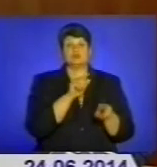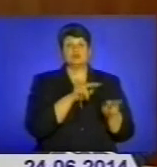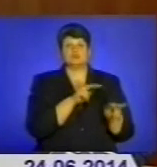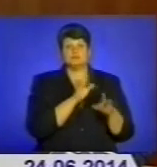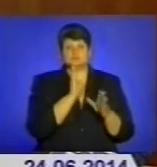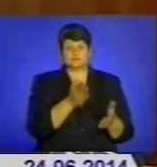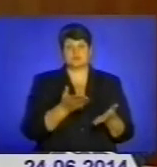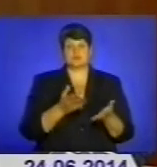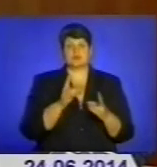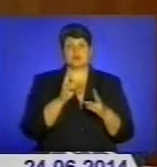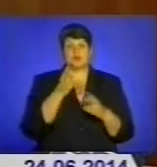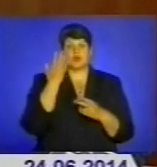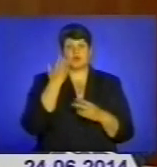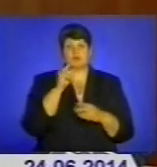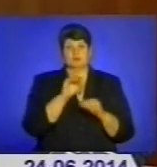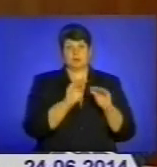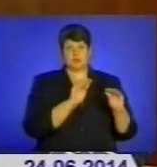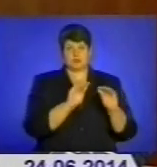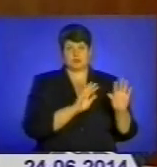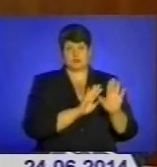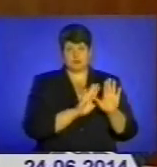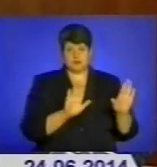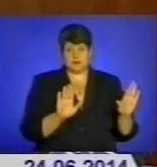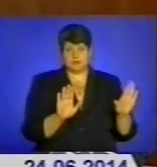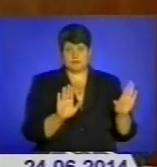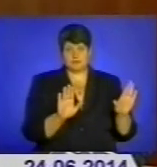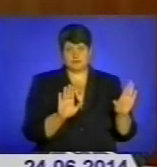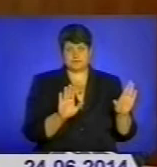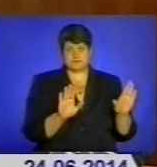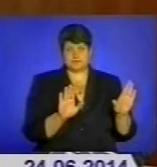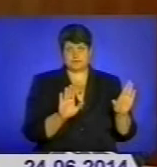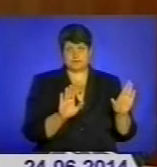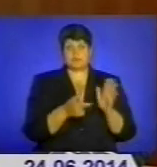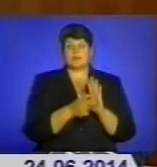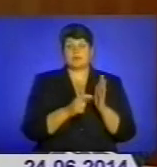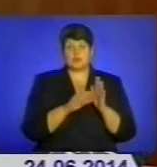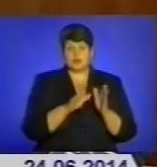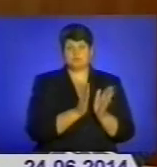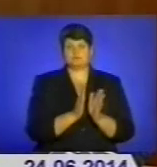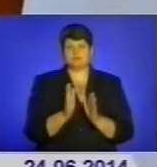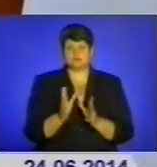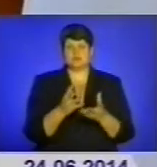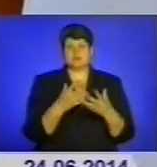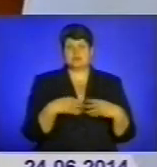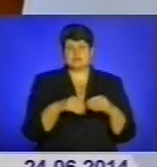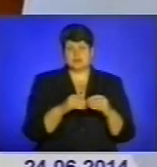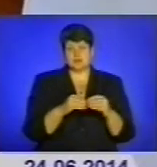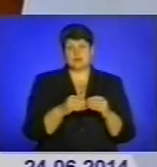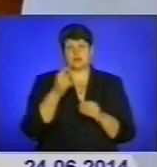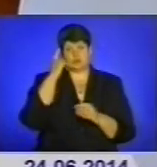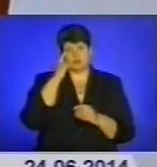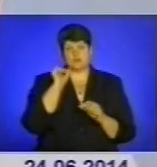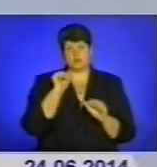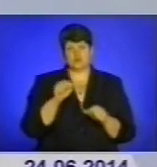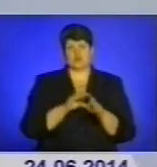опікуватись. І коли вони облаштували побут, налагодили своєї сім'ї, я думаю, що вони